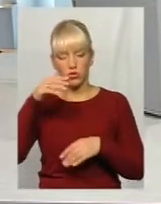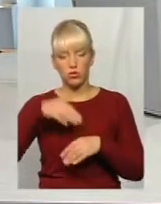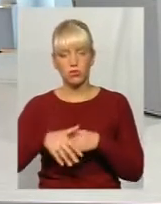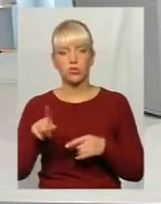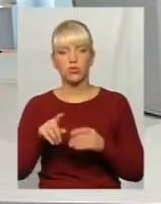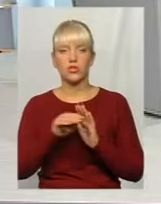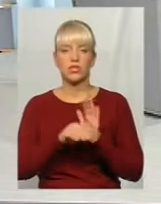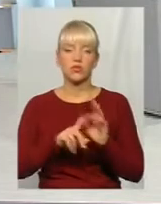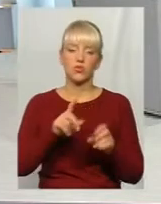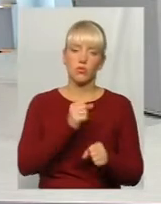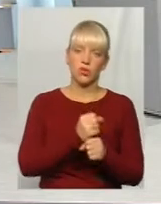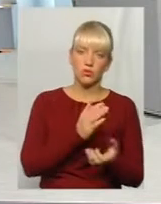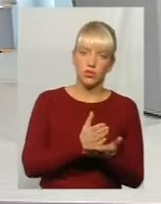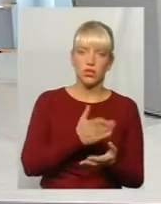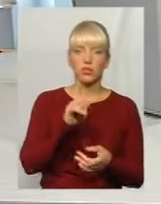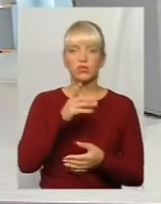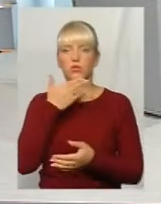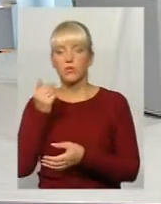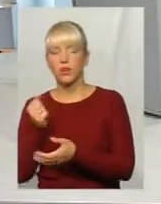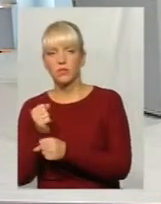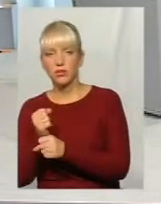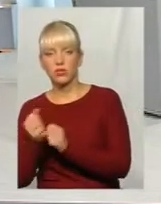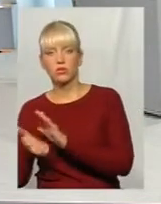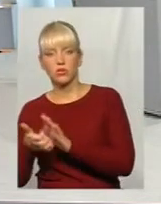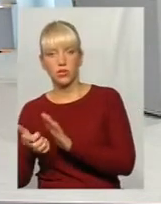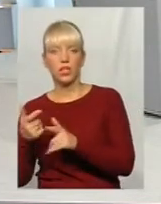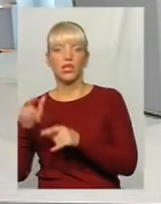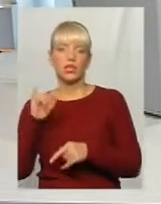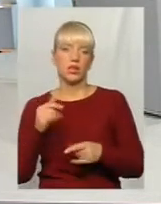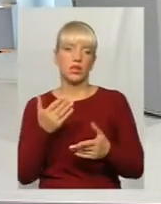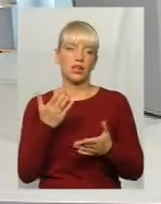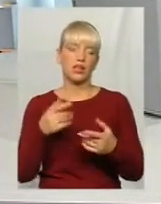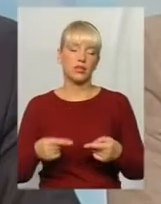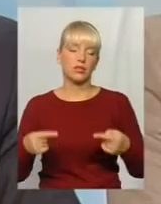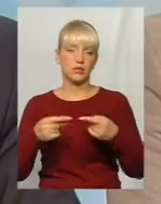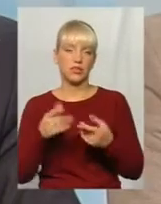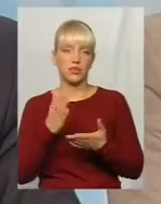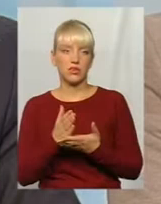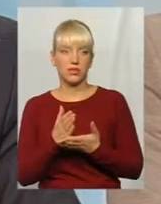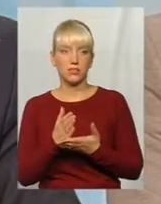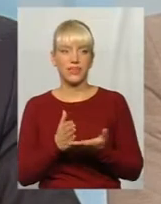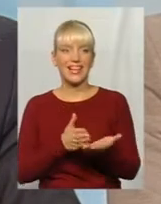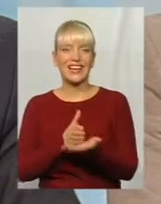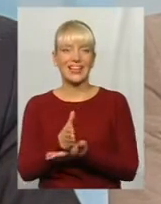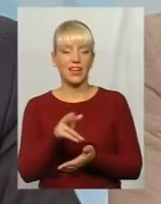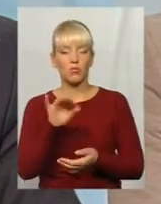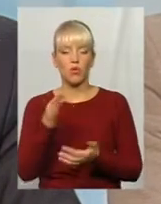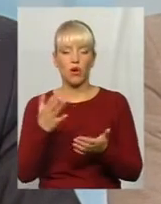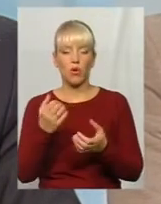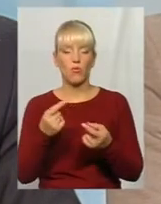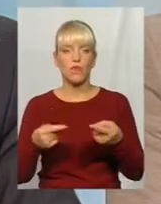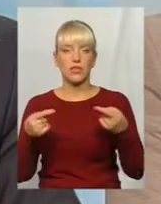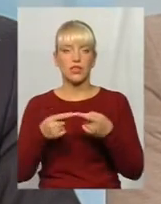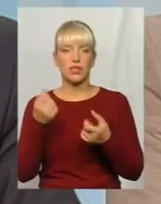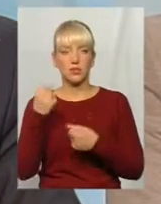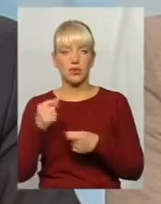системі, що спрацьовує, що не спрацьовує. Але, насправді, коли є один чіткий критерій, по якому визначається переможець, саме ціна.